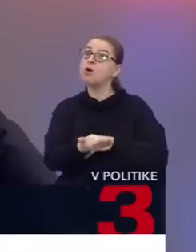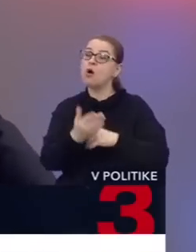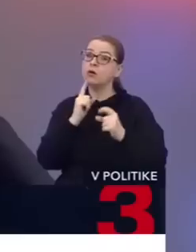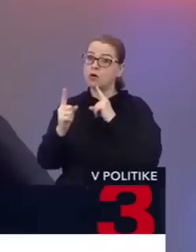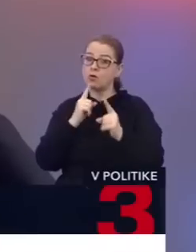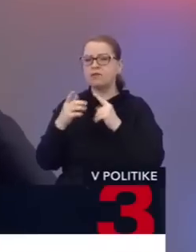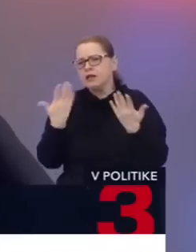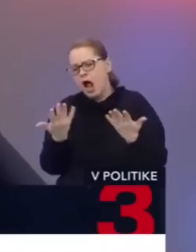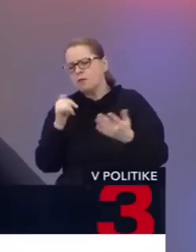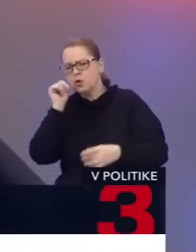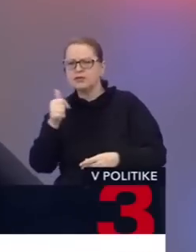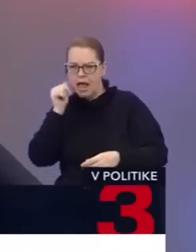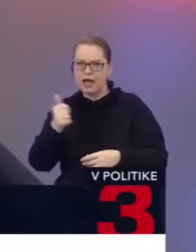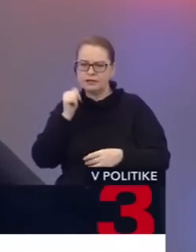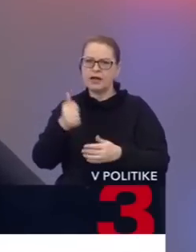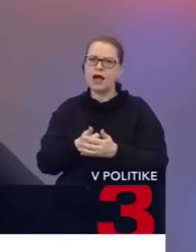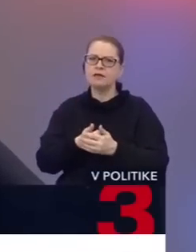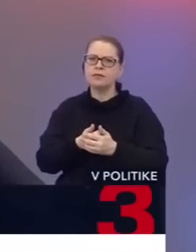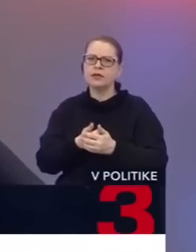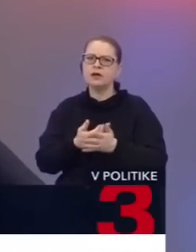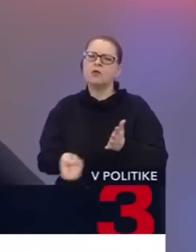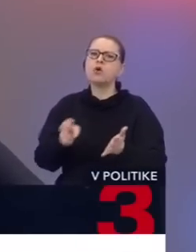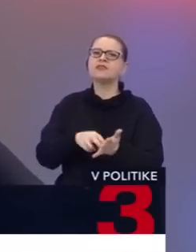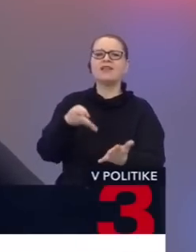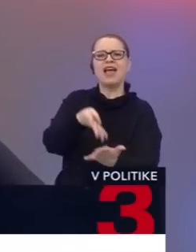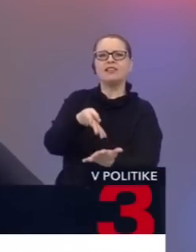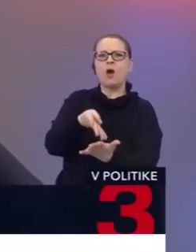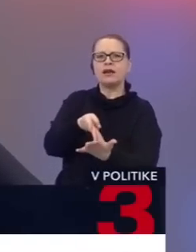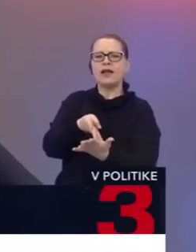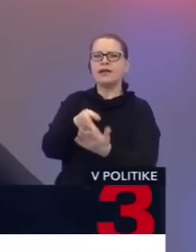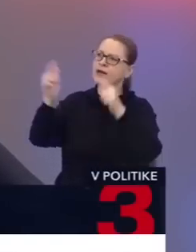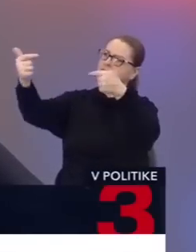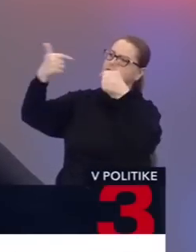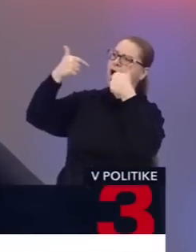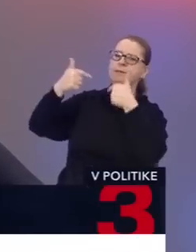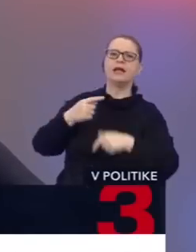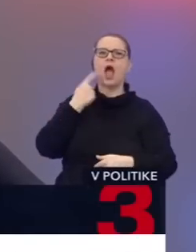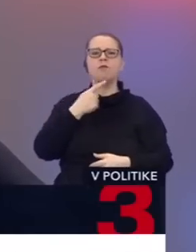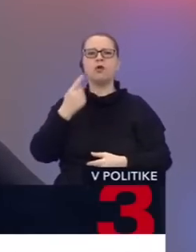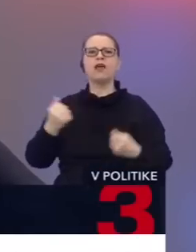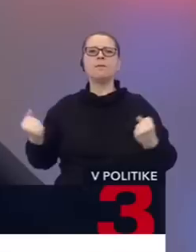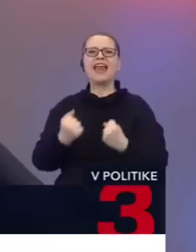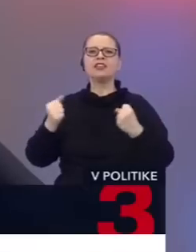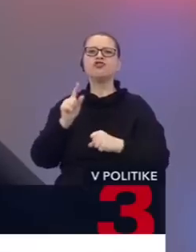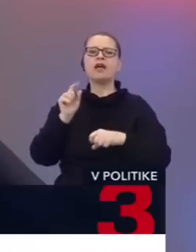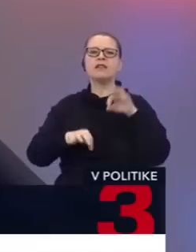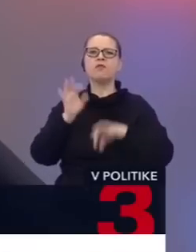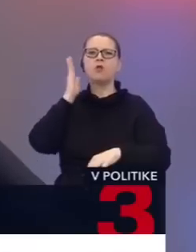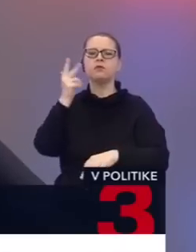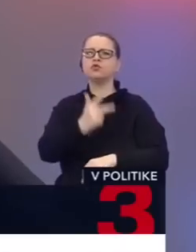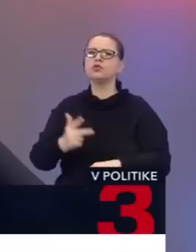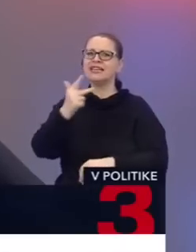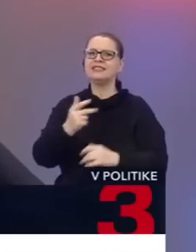alebo pripustíme, že zajtra postaví Eduard Heger pred kamerí a povie, že predčasné voľby budú 30.